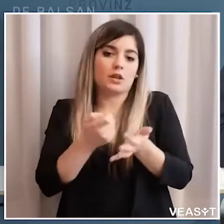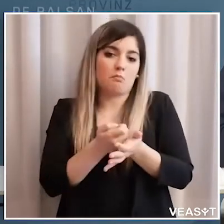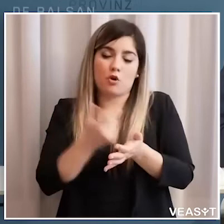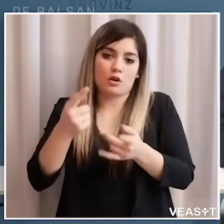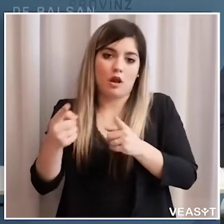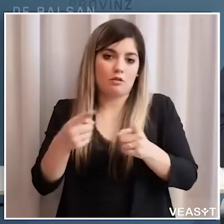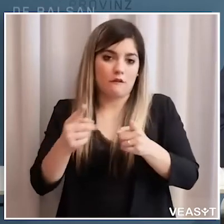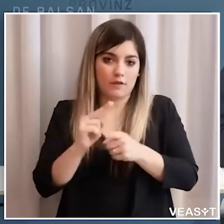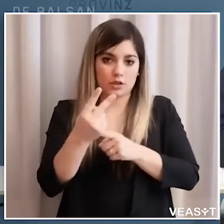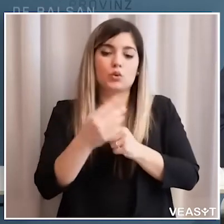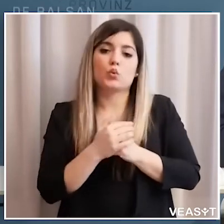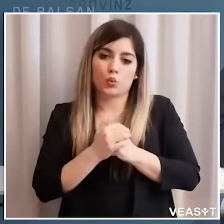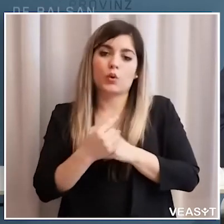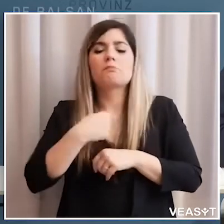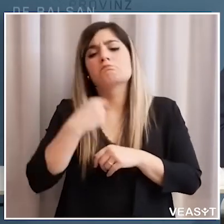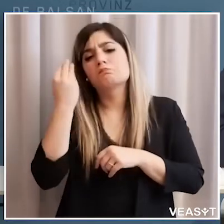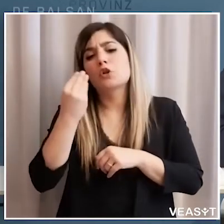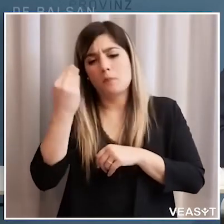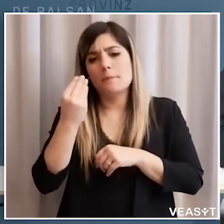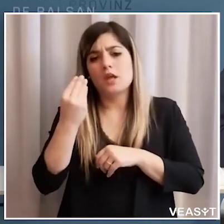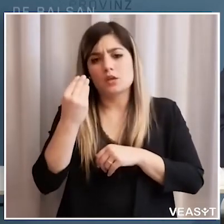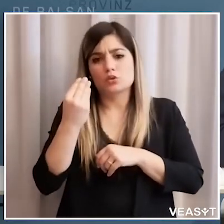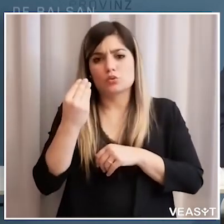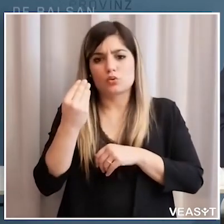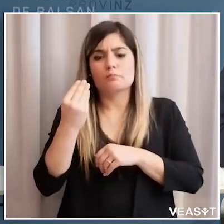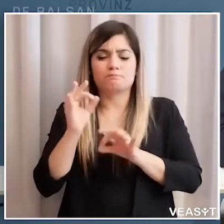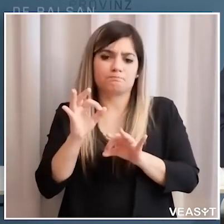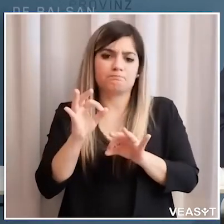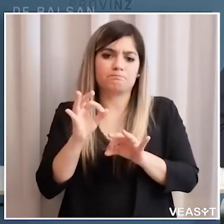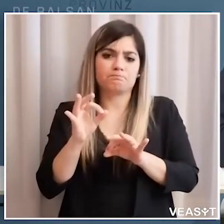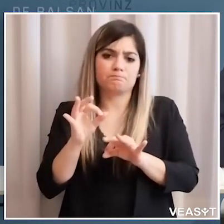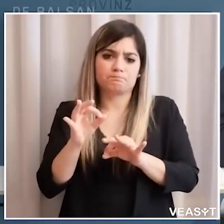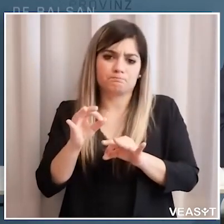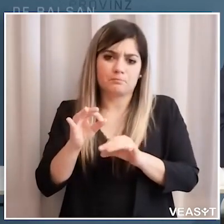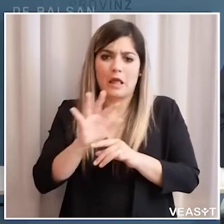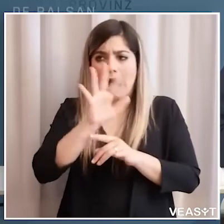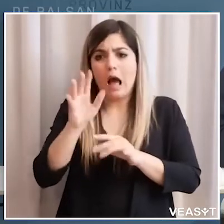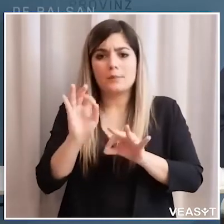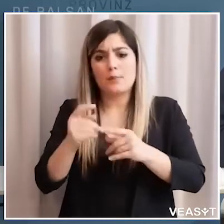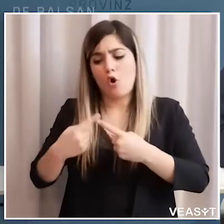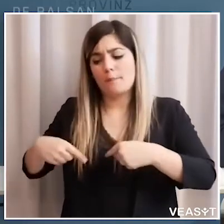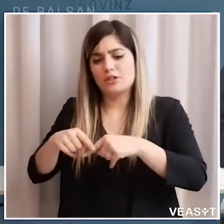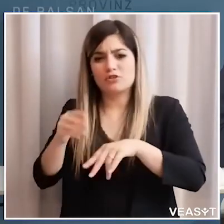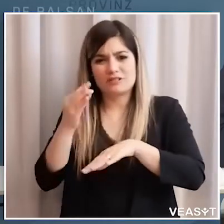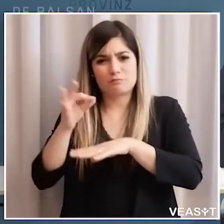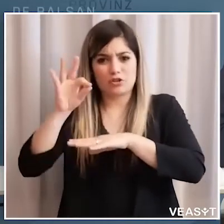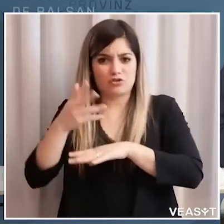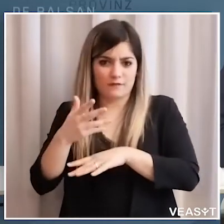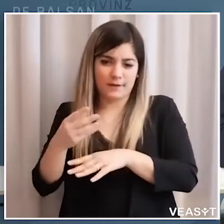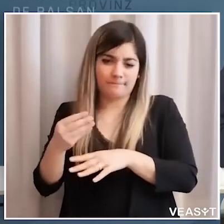importante per questa fase 2 io credo che anche altre regioni si dotteranno di commissioni specifiche vorrei sottolineare un punto